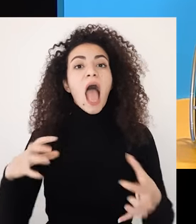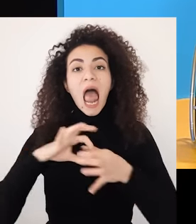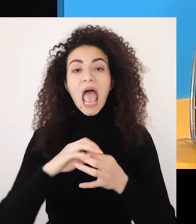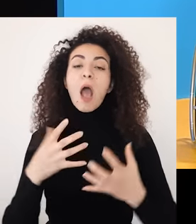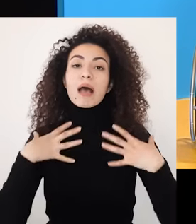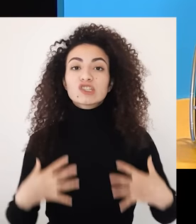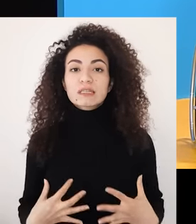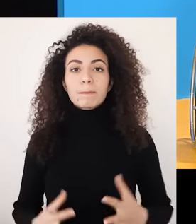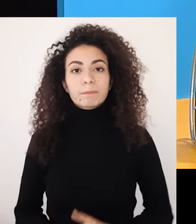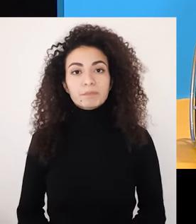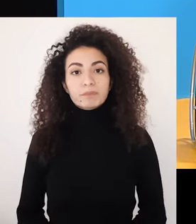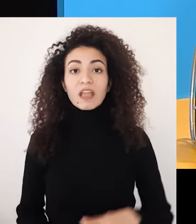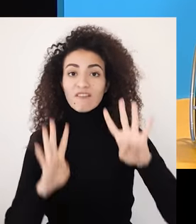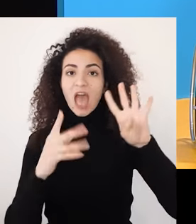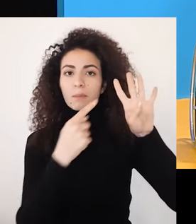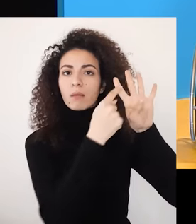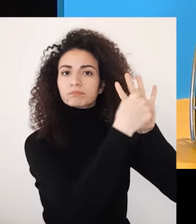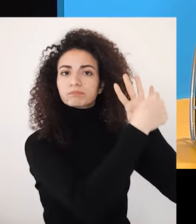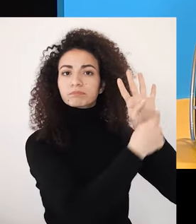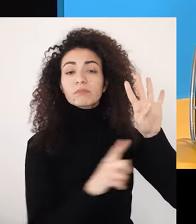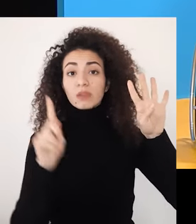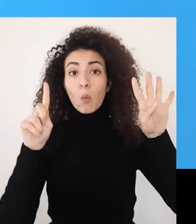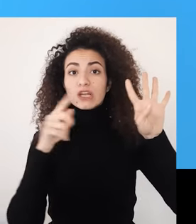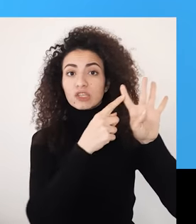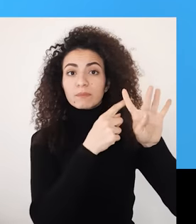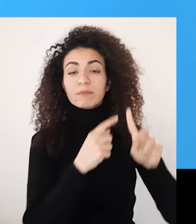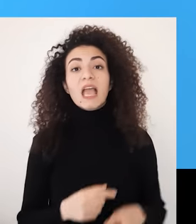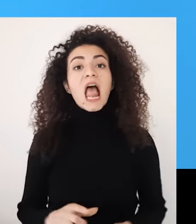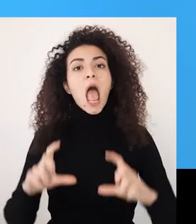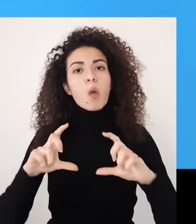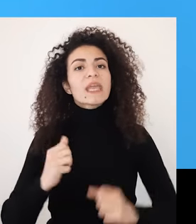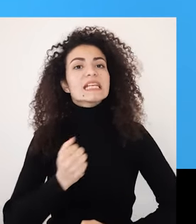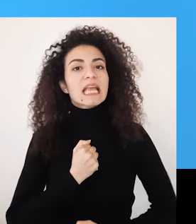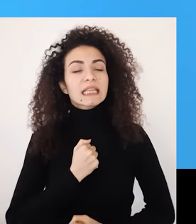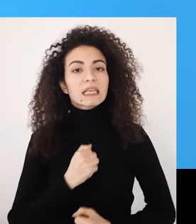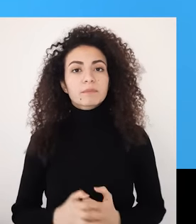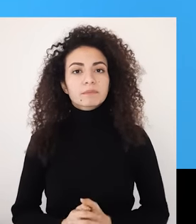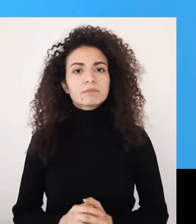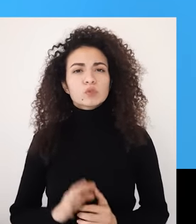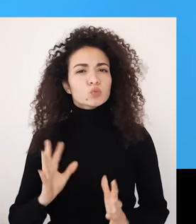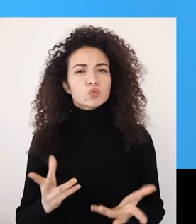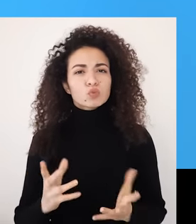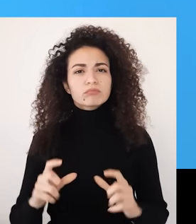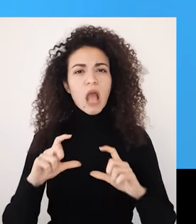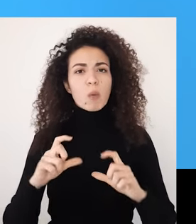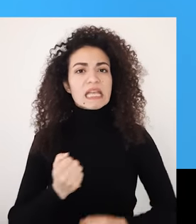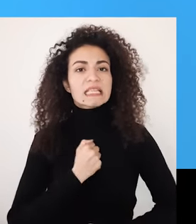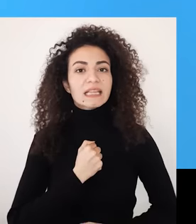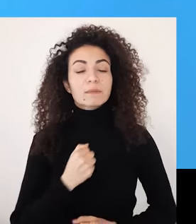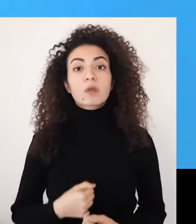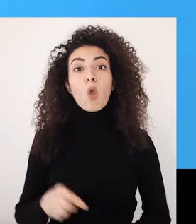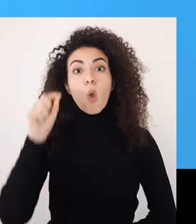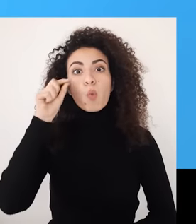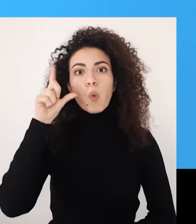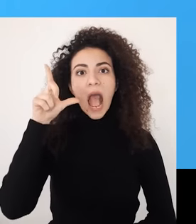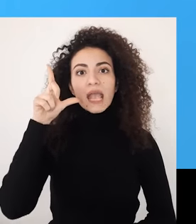أبعاد الأول هو الهوية الزيتية وممكن تعريف الهوية الشخصية على إن الوعي الناتج عن